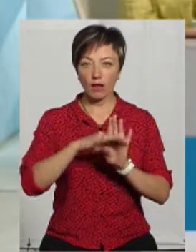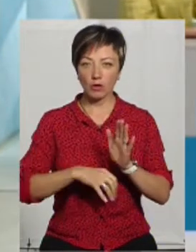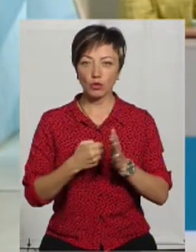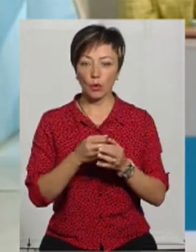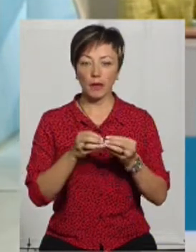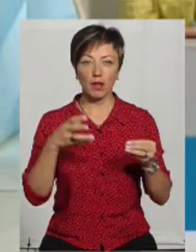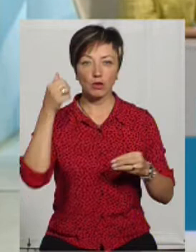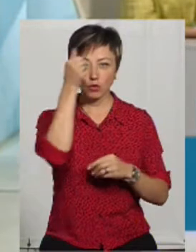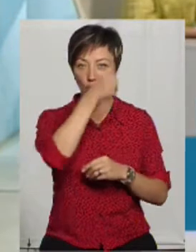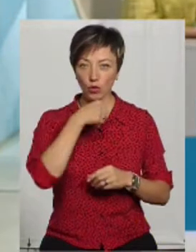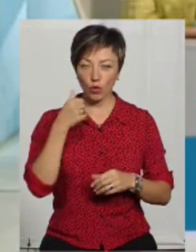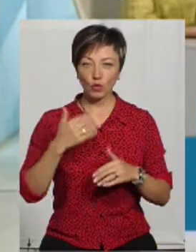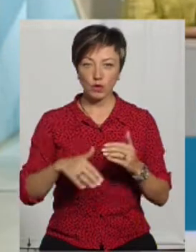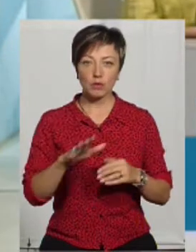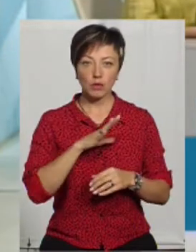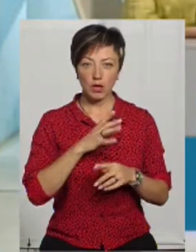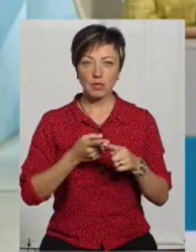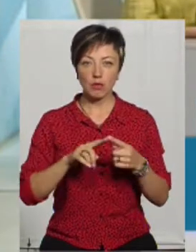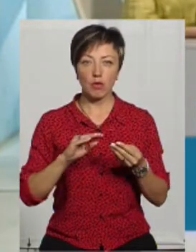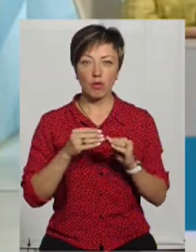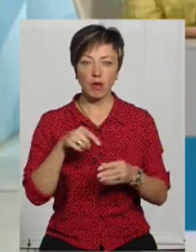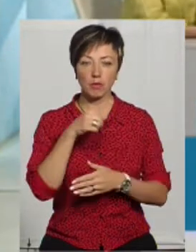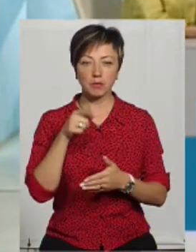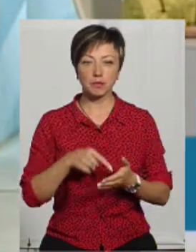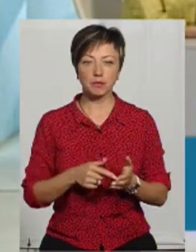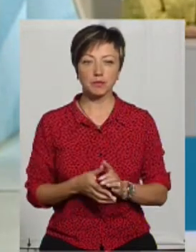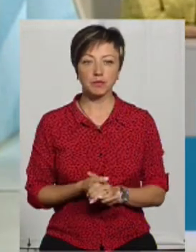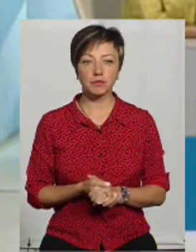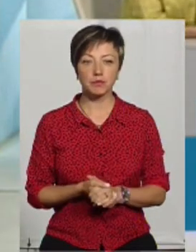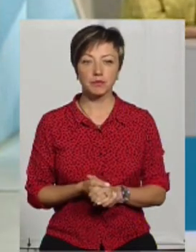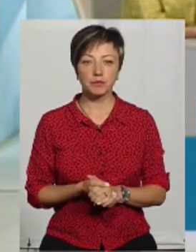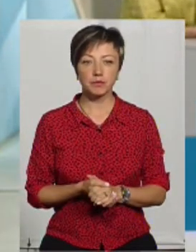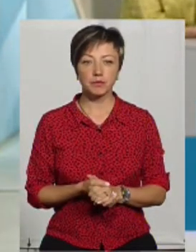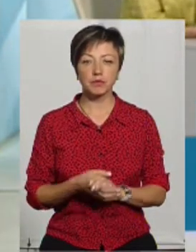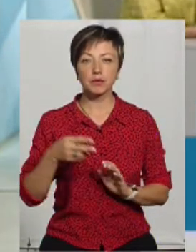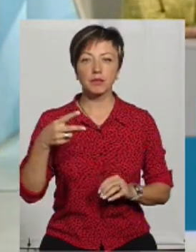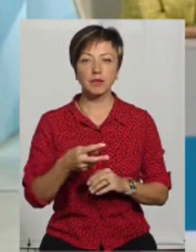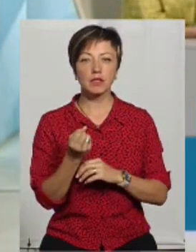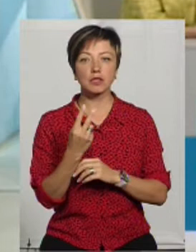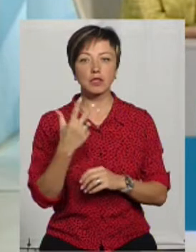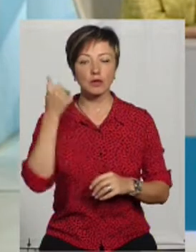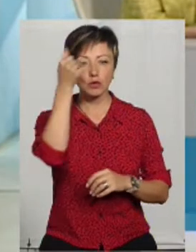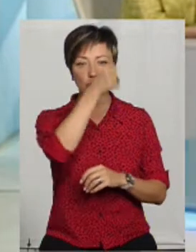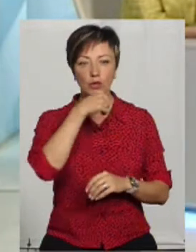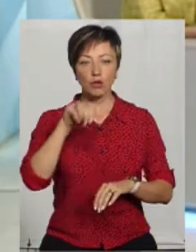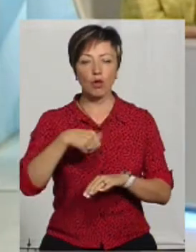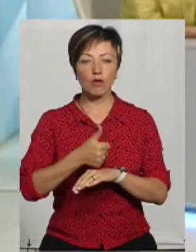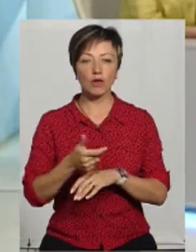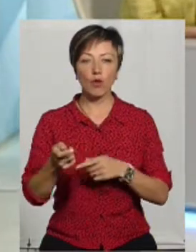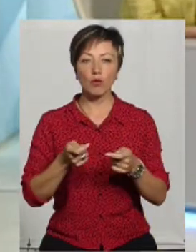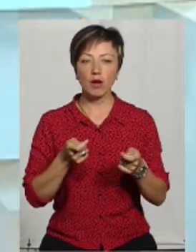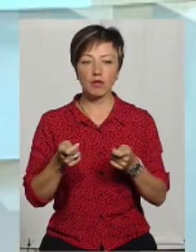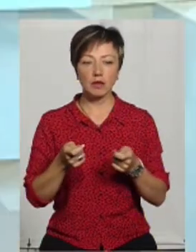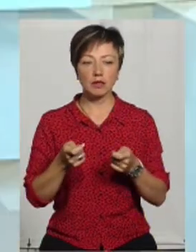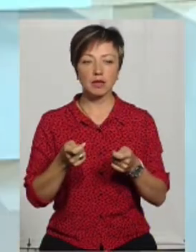року вже існувала ця проблема? В 2013 році Головне управління